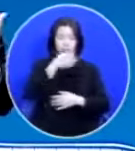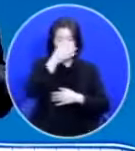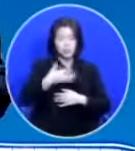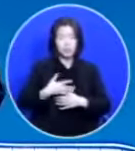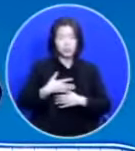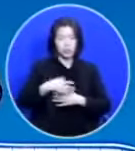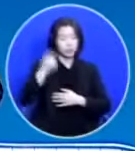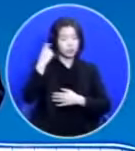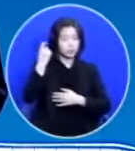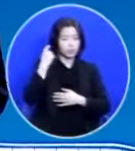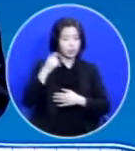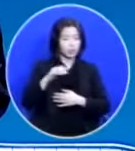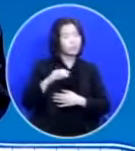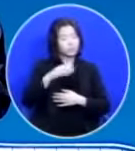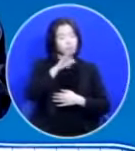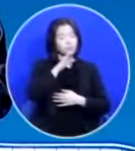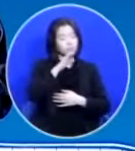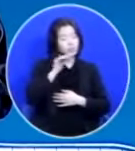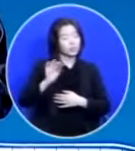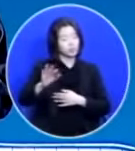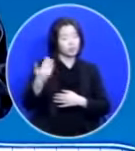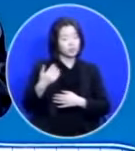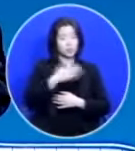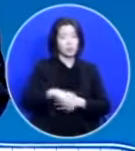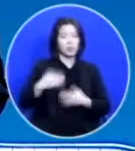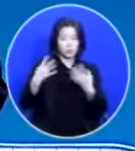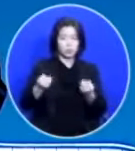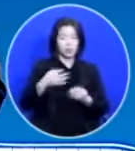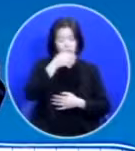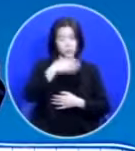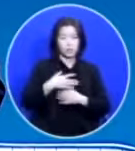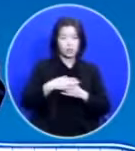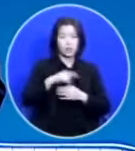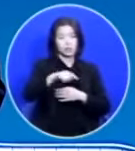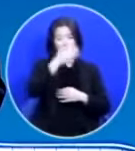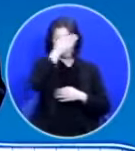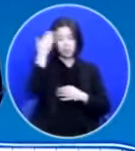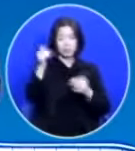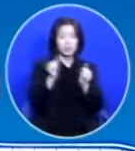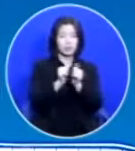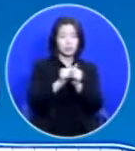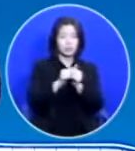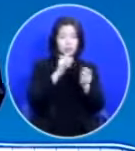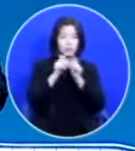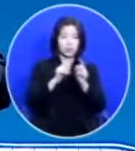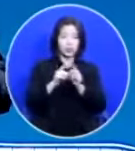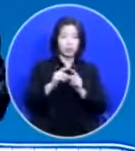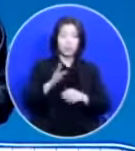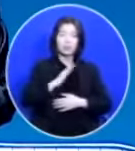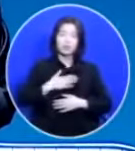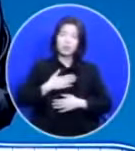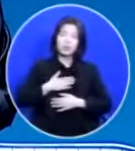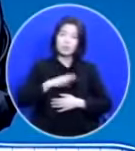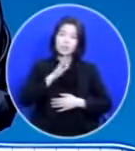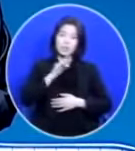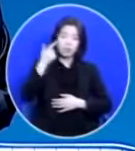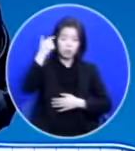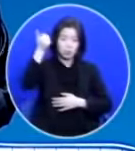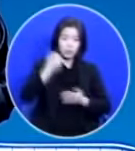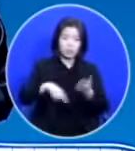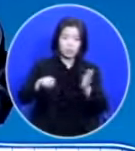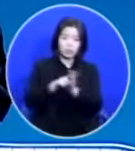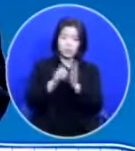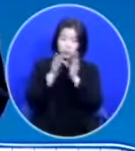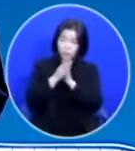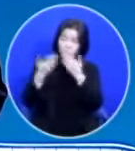이상하게 요즘에 좀 많이 힘드네 그랬더니 그 청년이 하는 이야기가 그러면 오늘은 제가 목사님을 위해서 기도해 드릴까요?